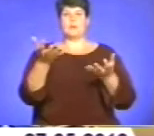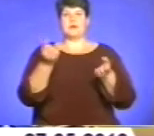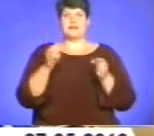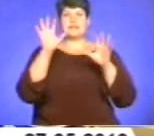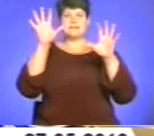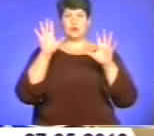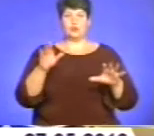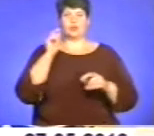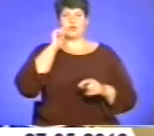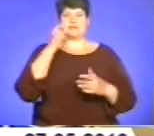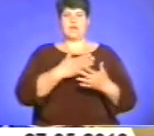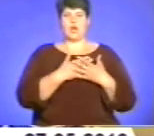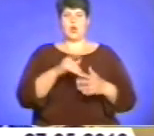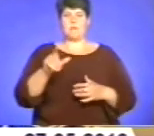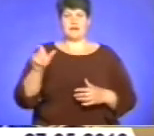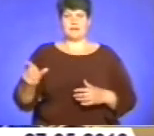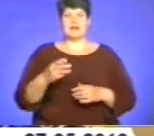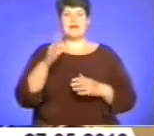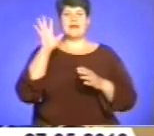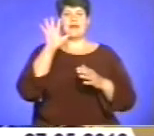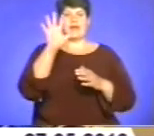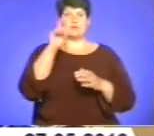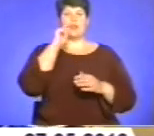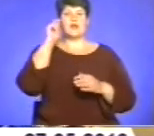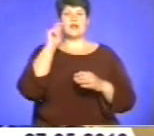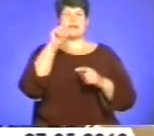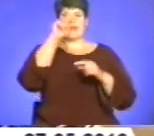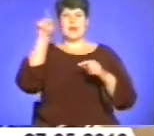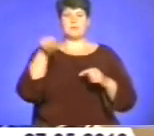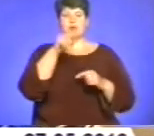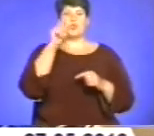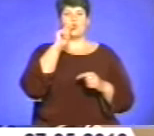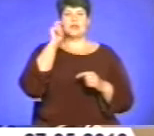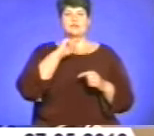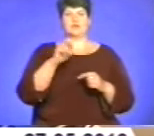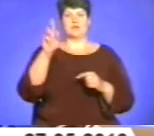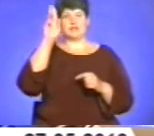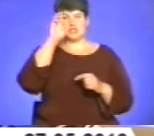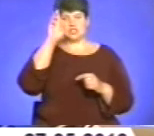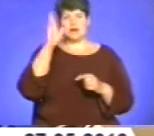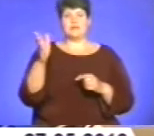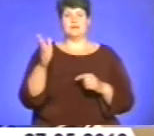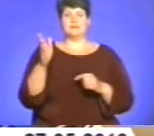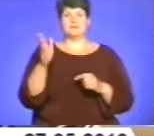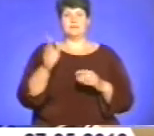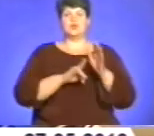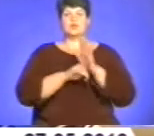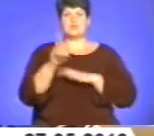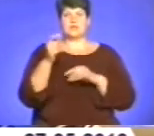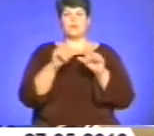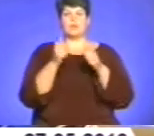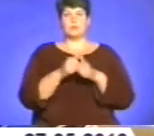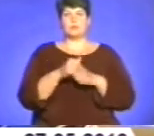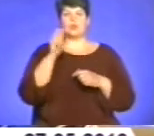українське громадянство, затверджено герб української держави, узаконено автокефарію української церкви, розпочато формування Української